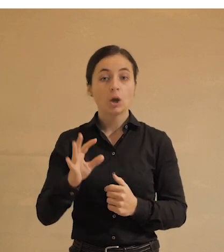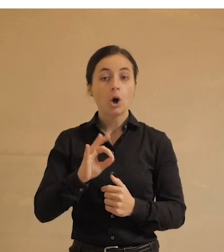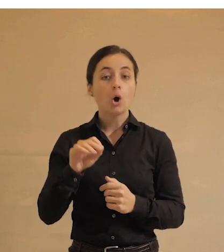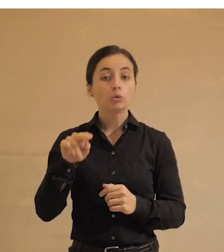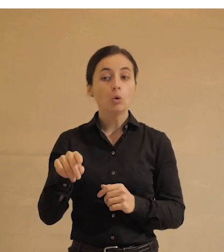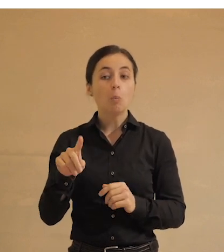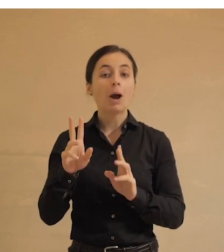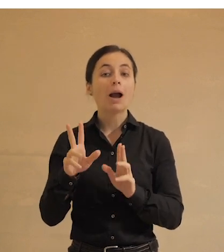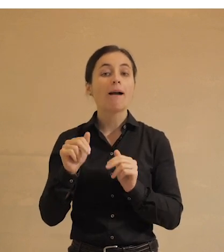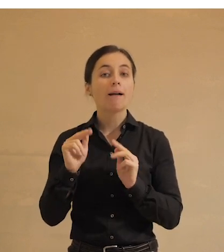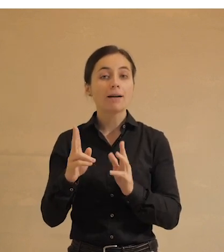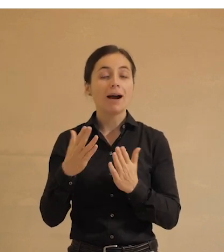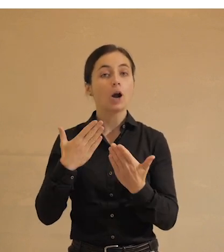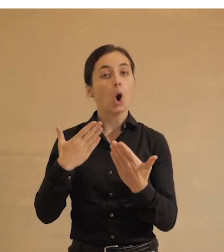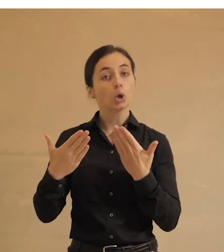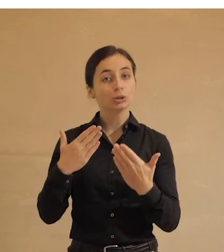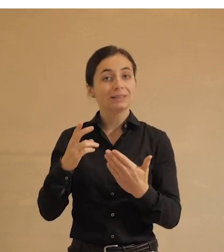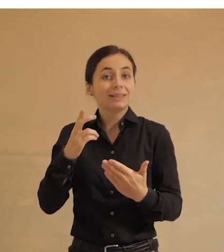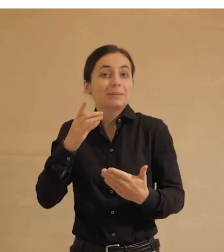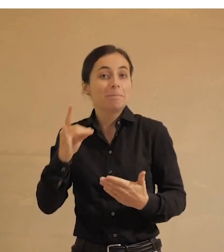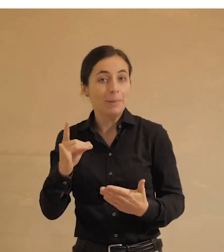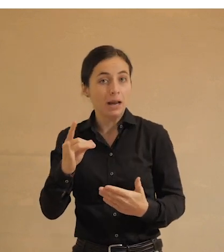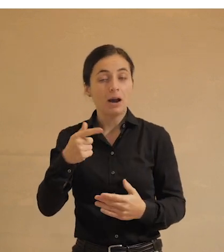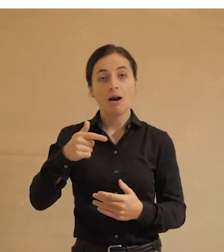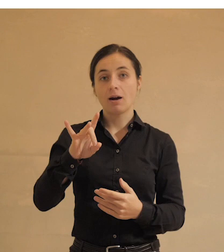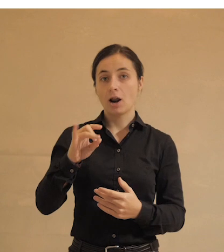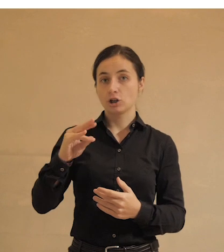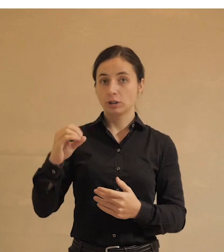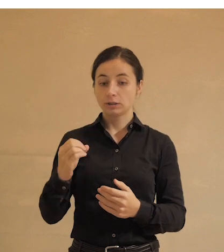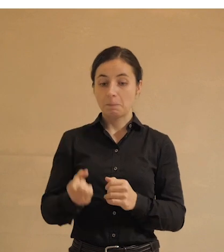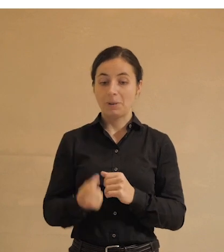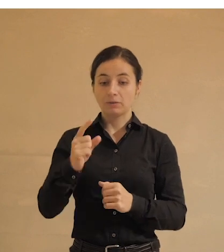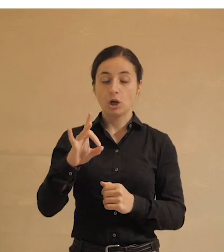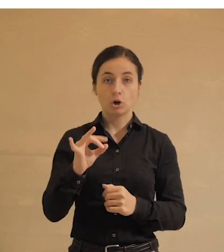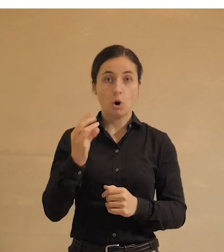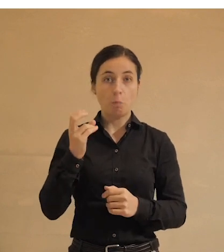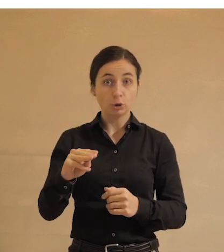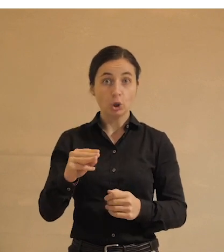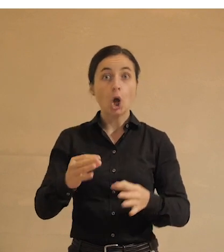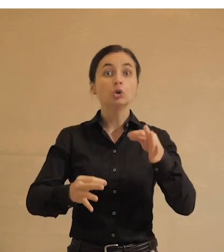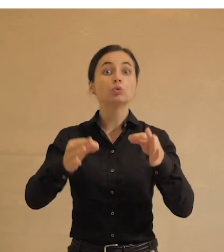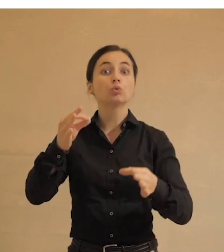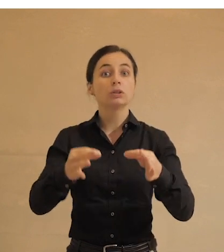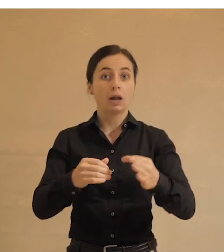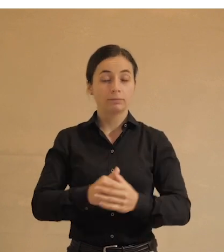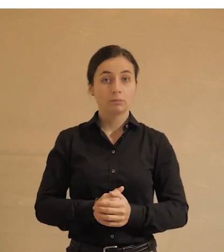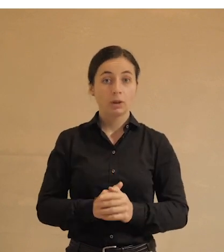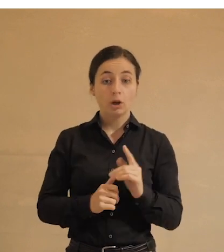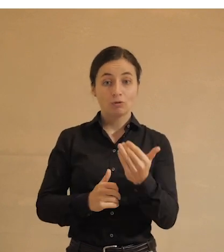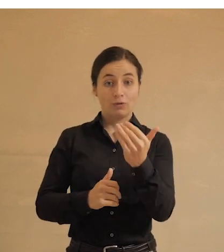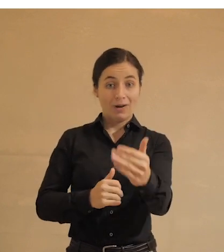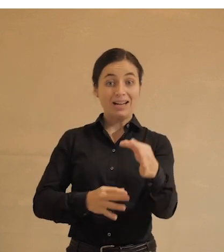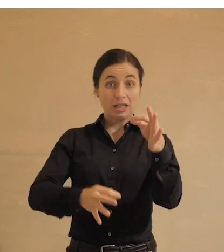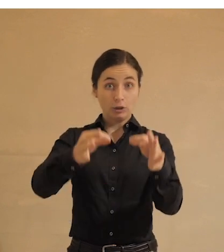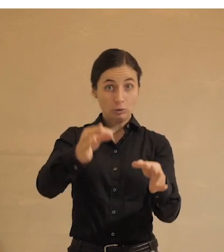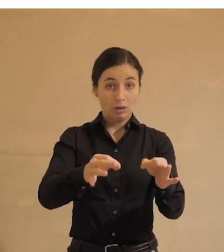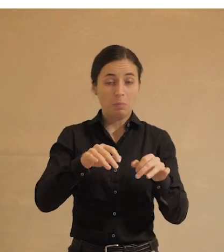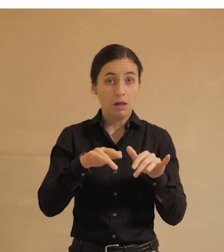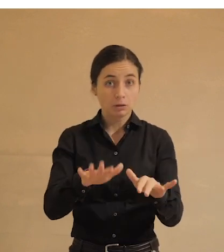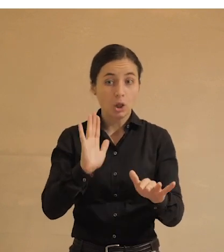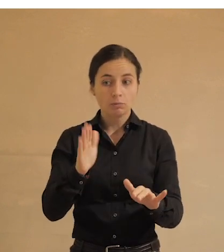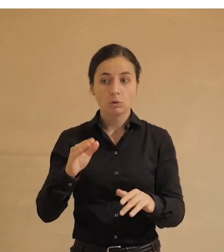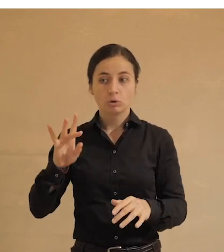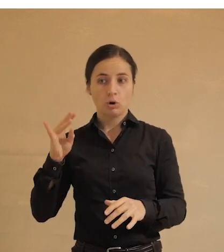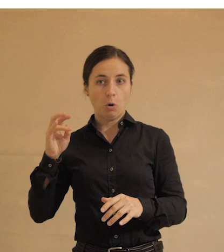том, как отнеслись бы граждане к появлению робота-судии, то есть как бы вы отнеслись к тому, что ваше судебное дело разбирал судья-робот.